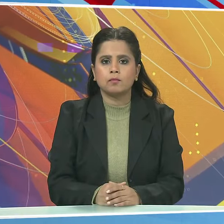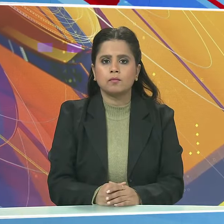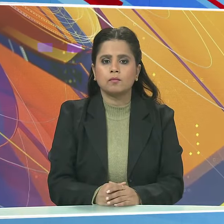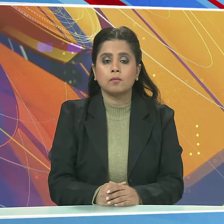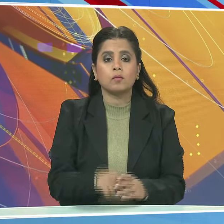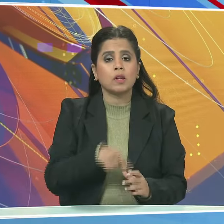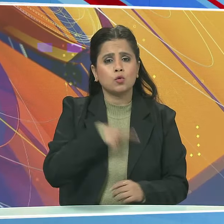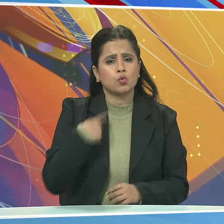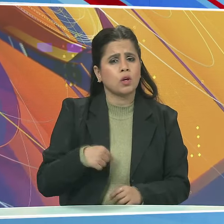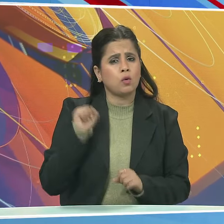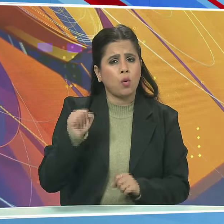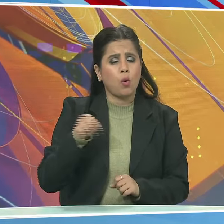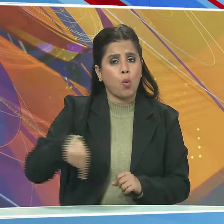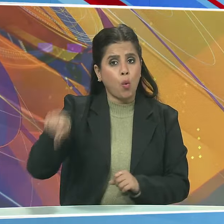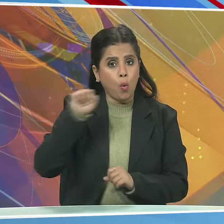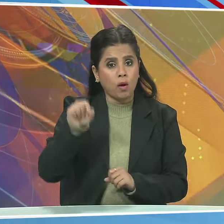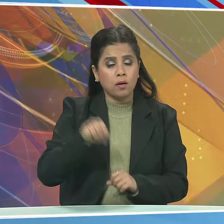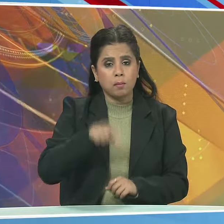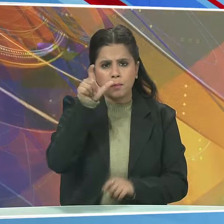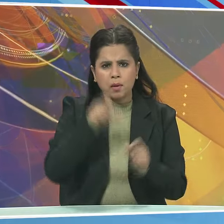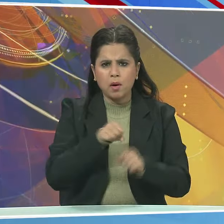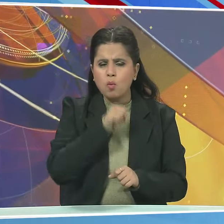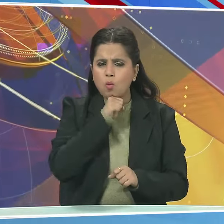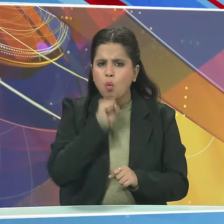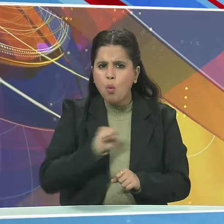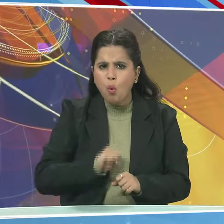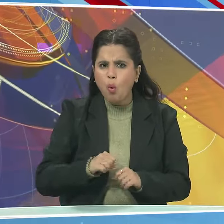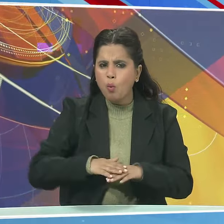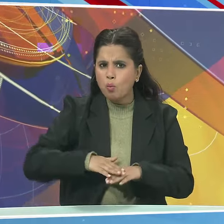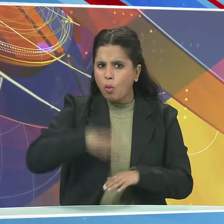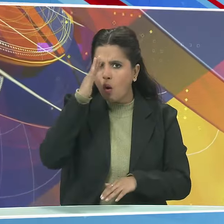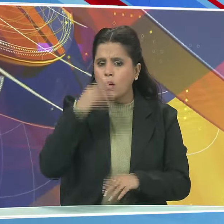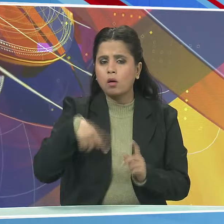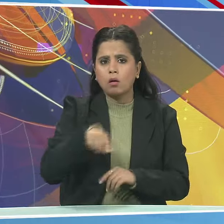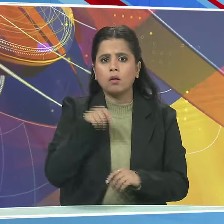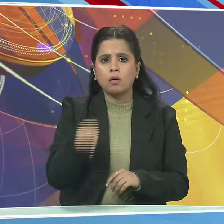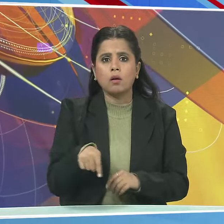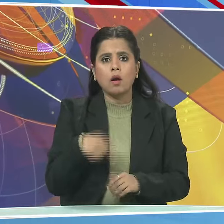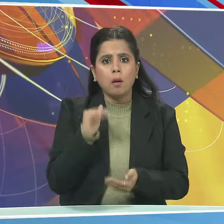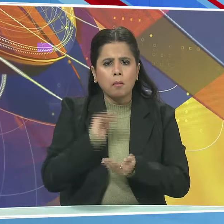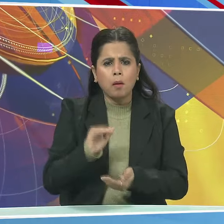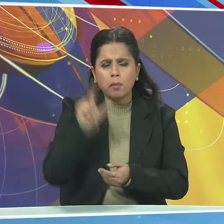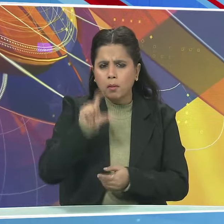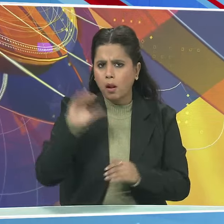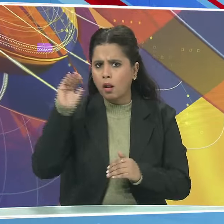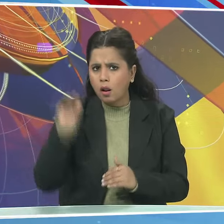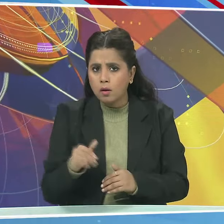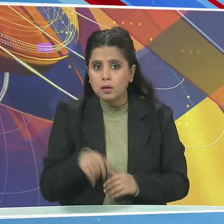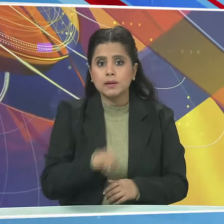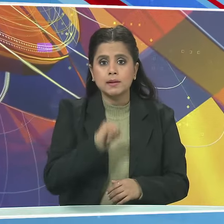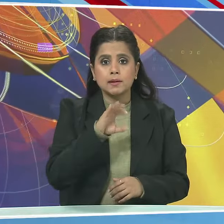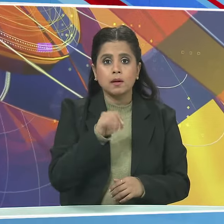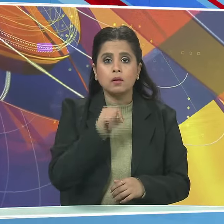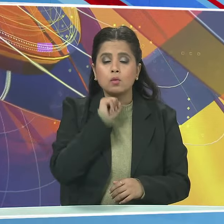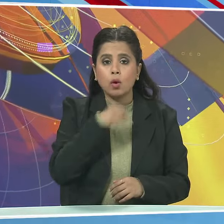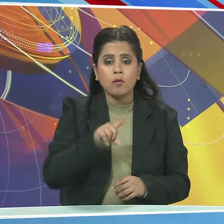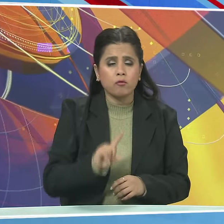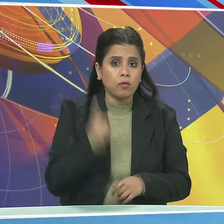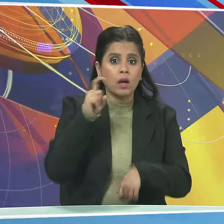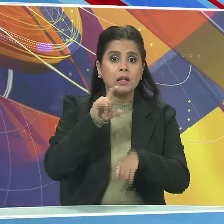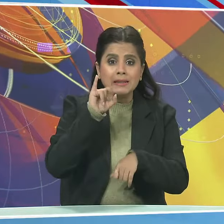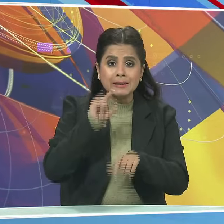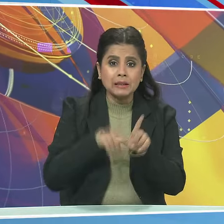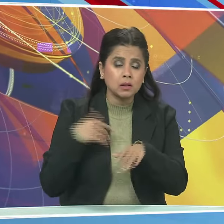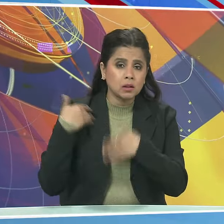चीन ने देश में बढ़ती बुजूर्गों की आबादी और गिरती जन्मदर के बीच साथ साल में पहली बार